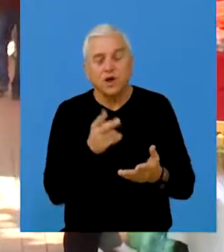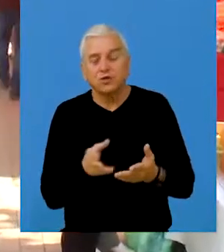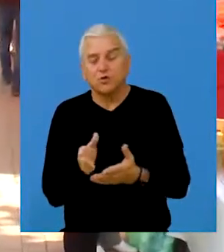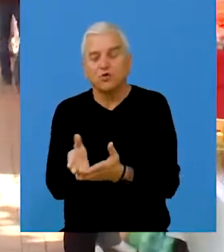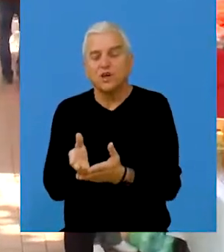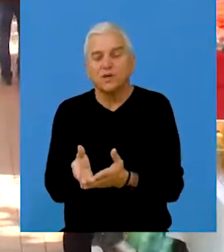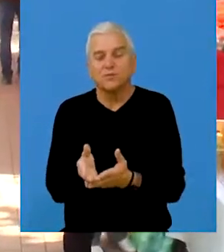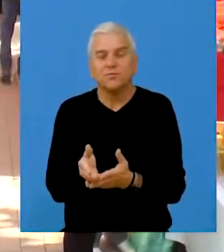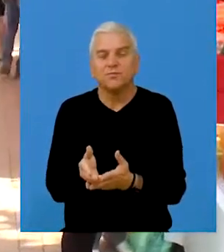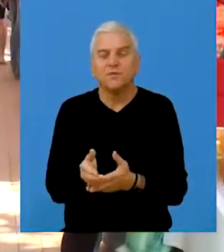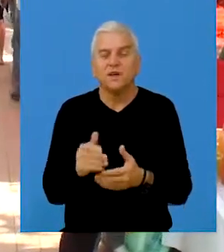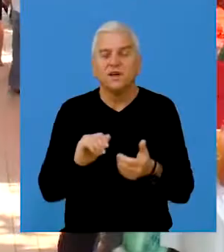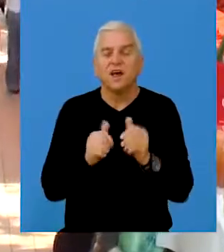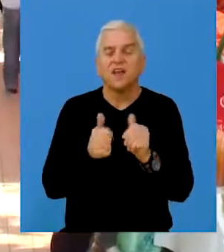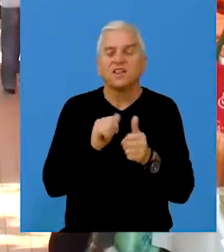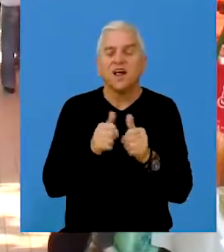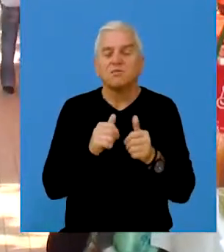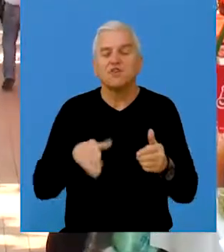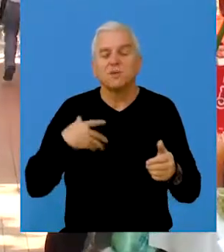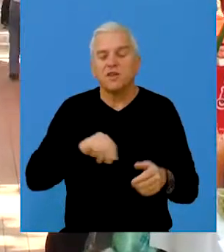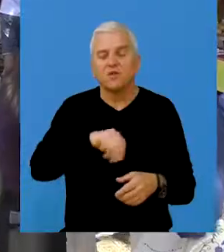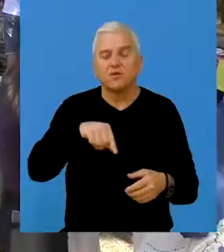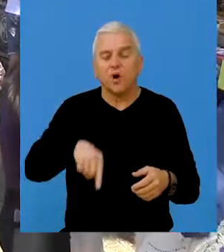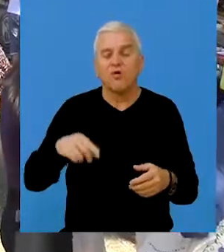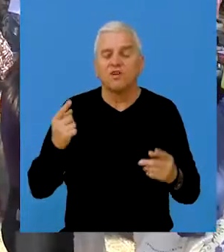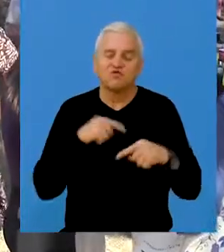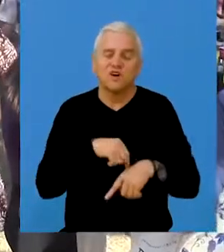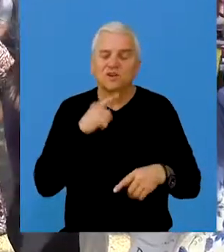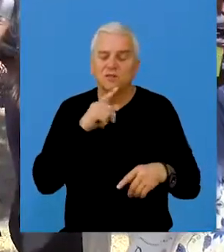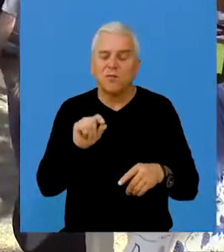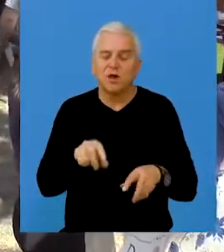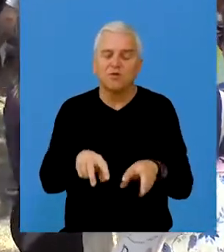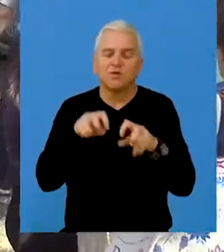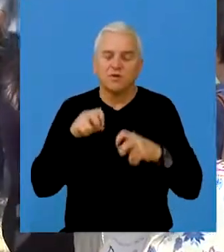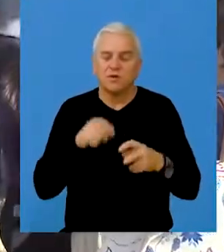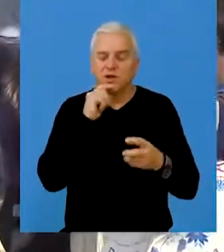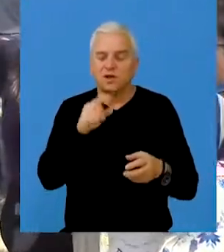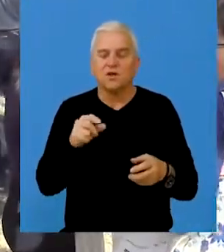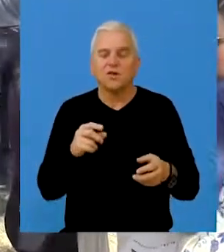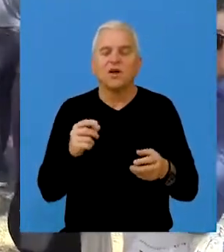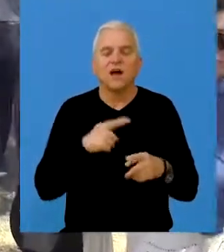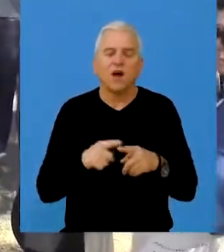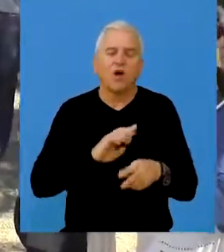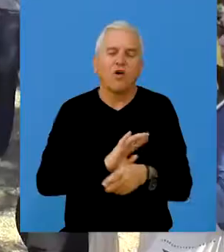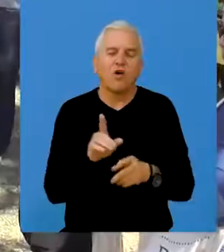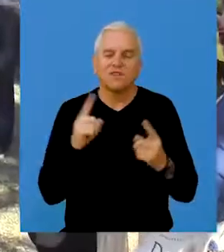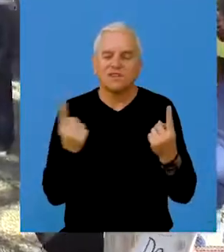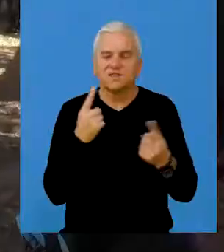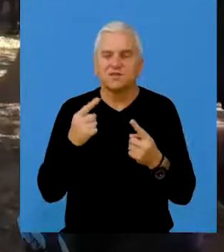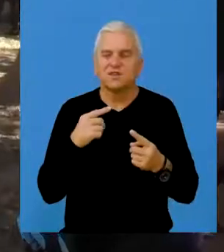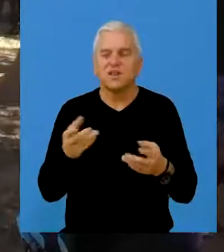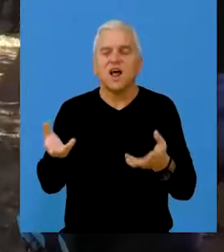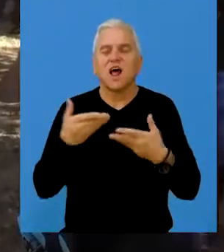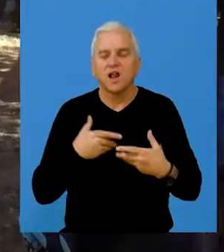Drugi program nam je takmiće mladi kuvera, što nažalost ove godine morali smo da otkažu zbog covid situacije, ali